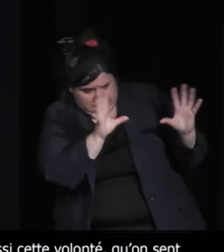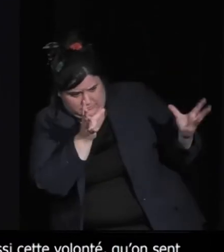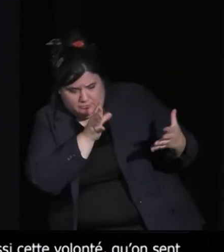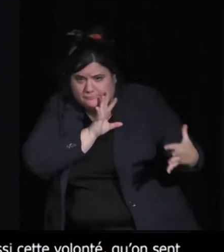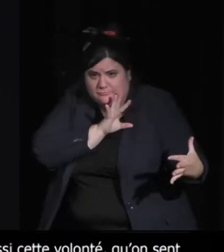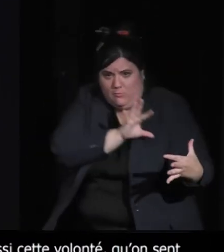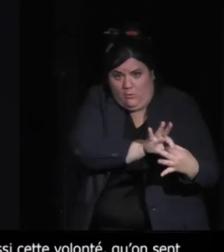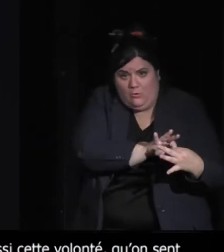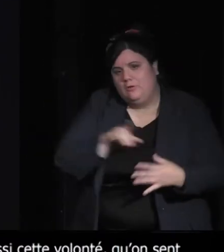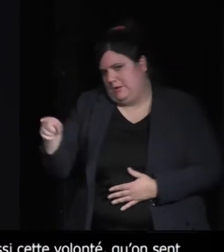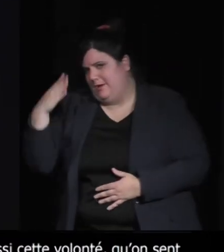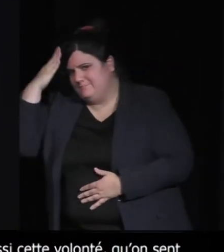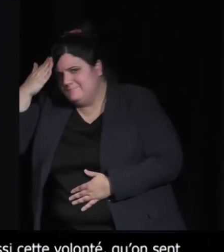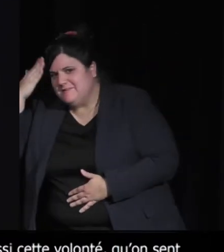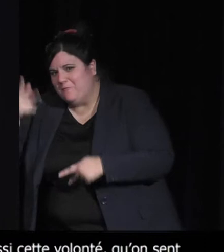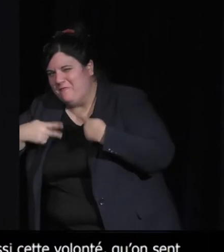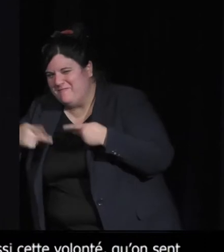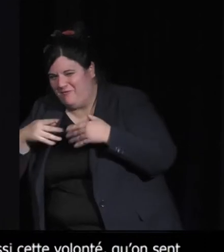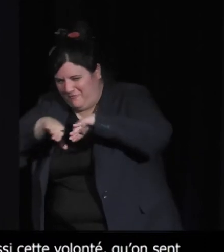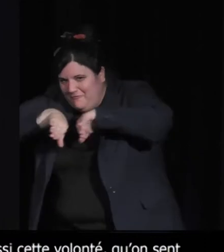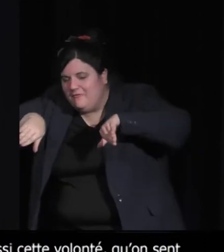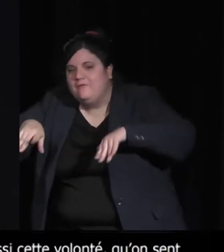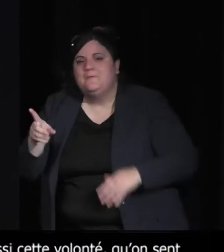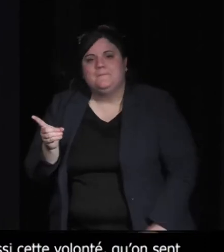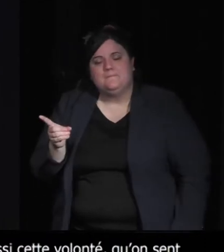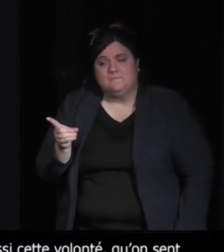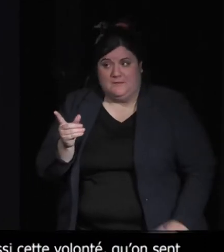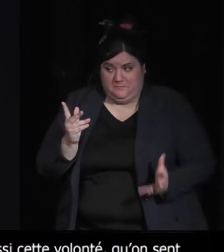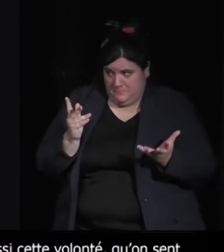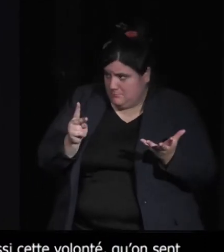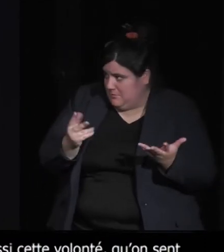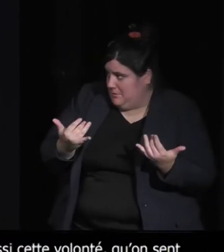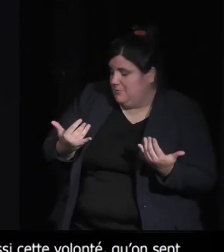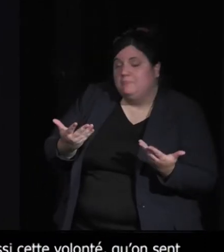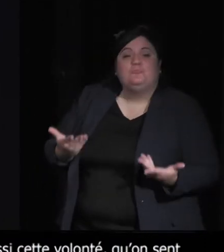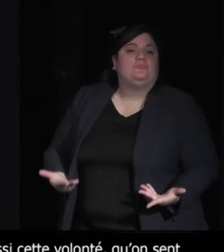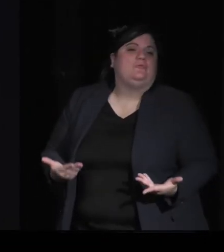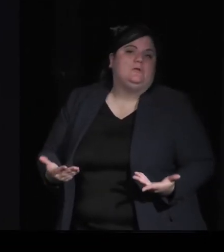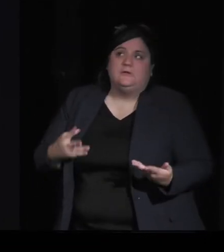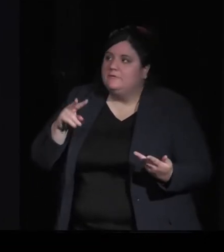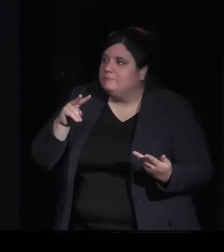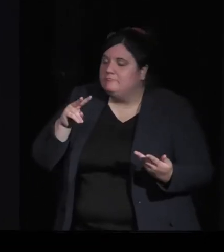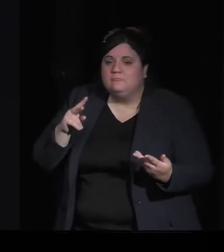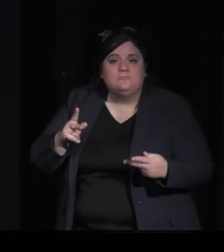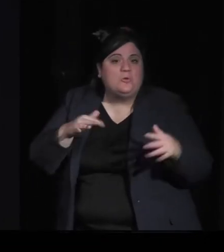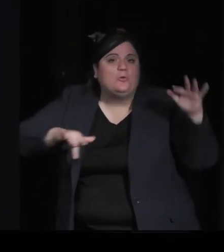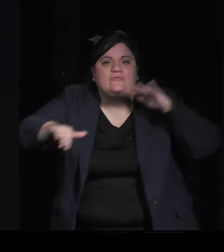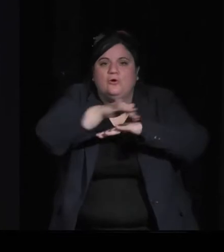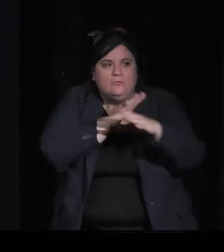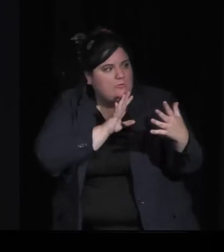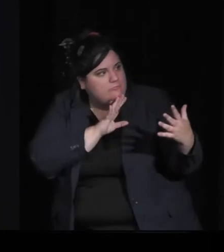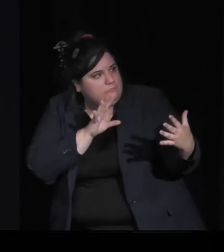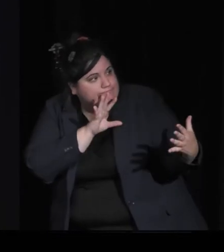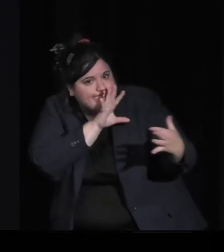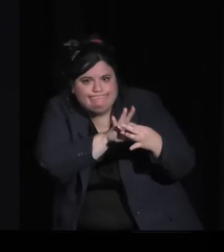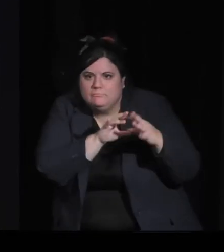espace qui est dynamique dans notre monde, même si on ne'en rend pas compte tous les jours, mais ça l